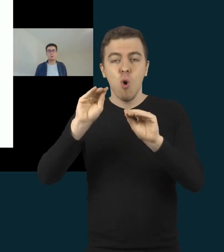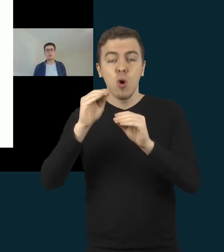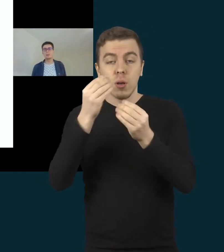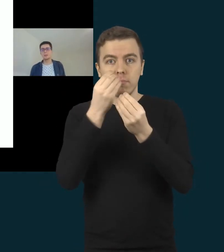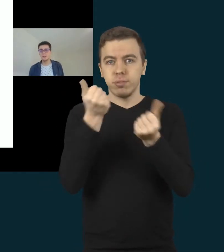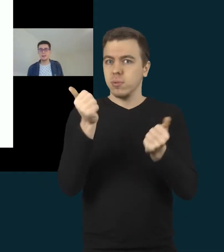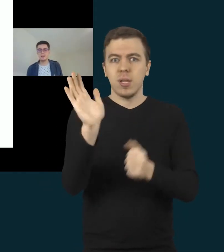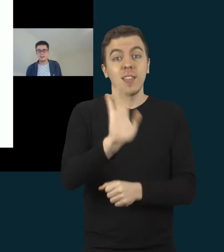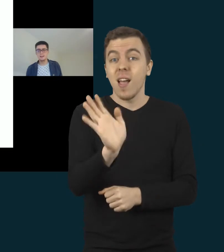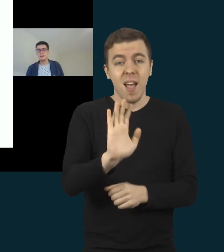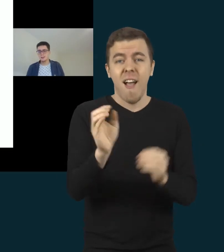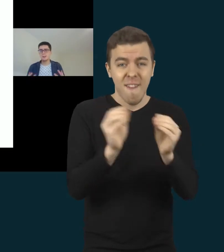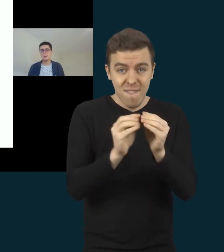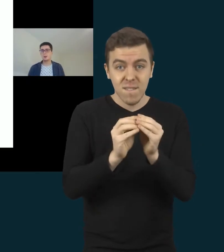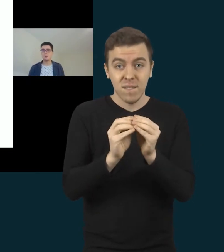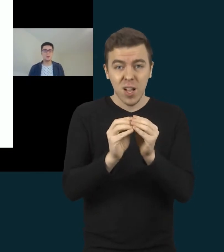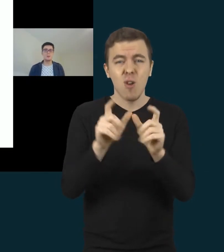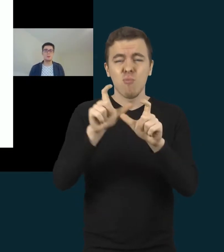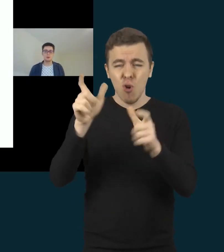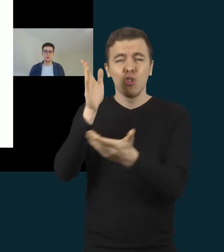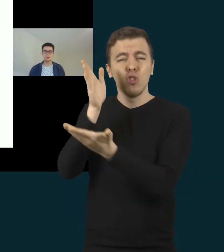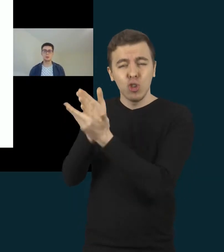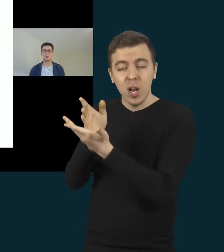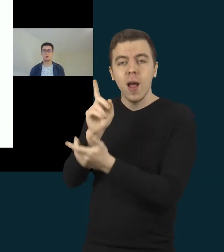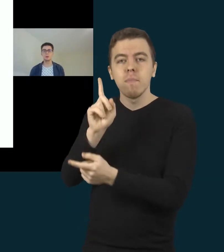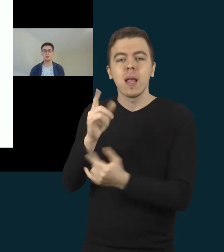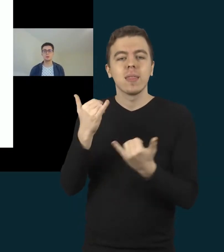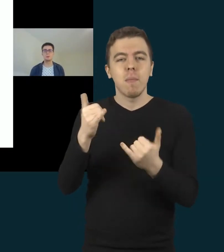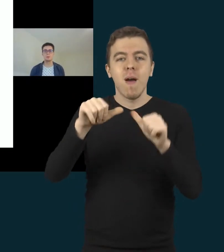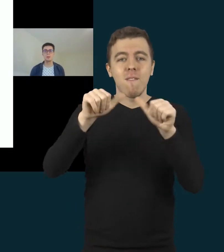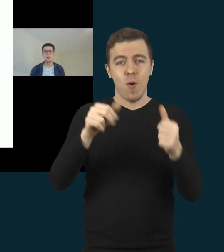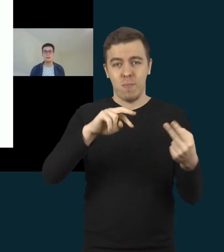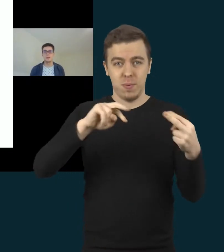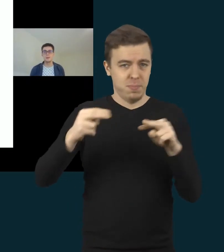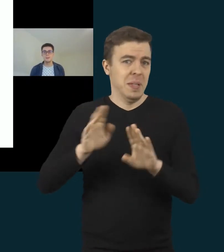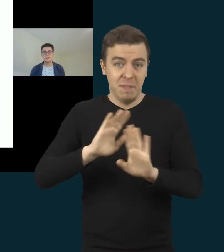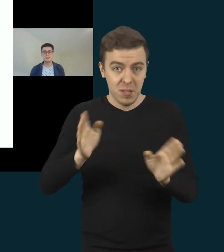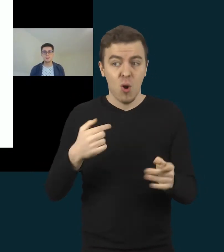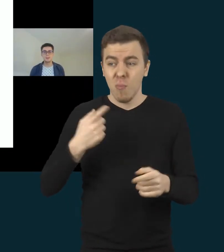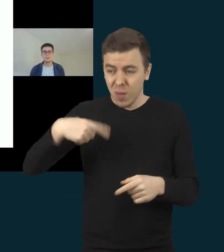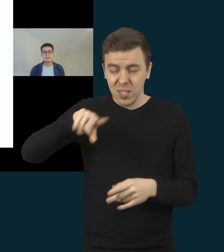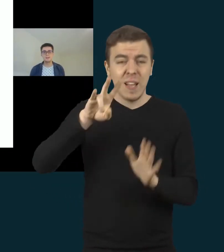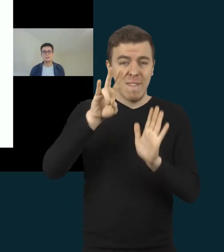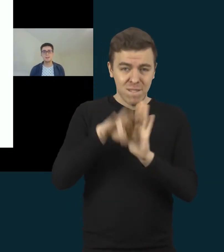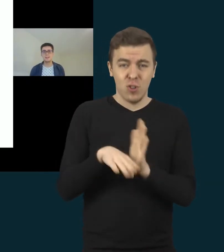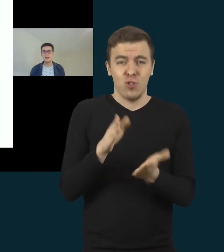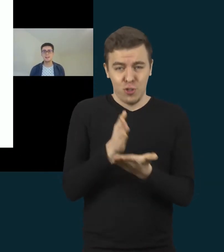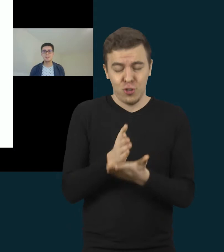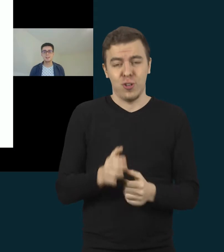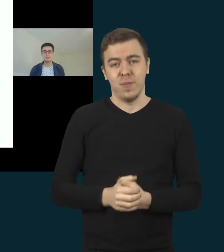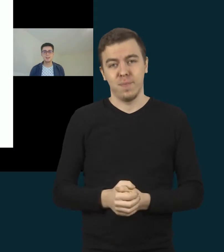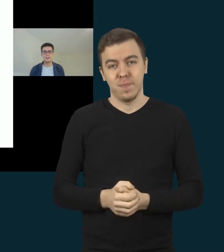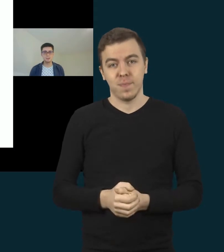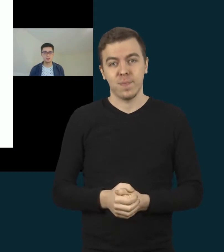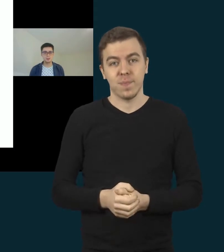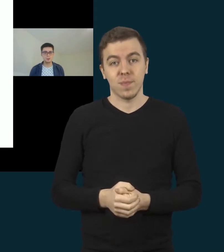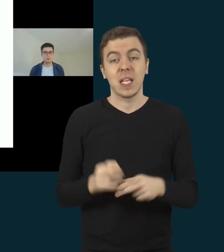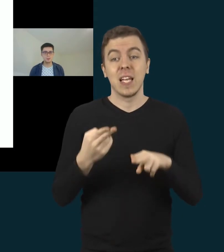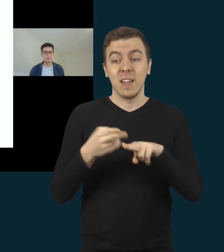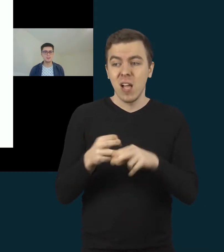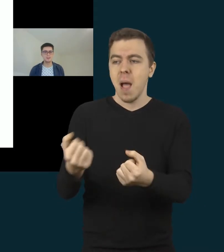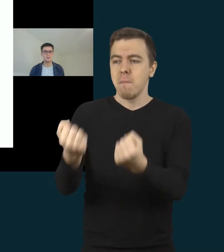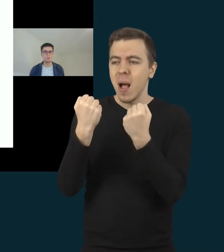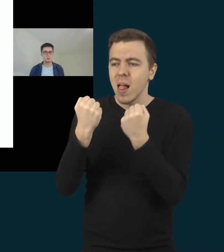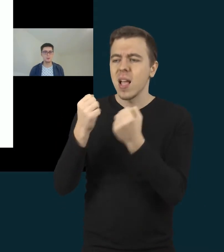jog mokykla yra, tik dabar turime mokytis kažkokiu kitu būdu. Tai tas santykis palaikymas buvo